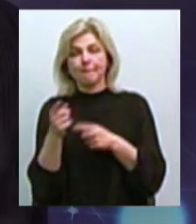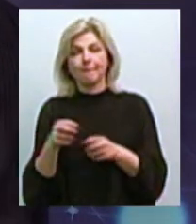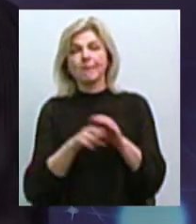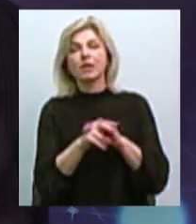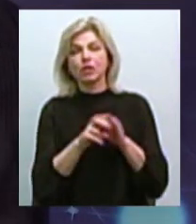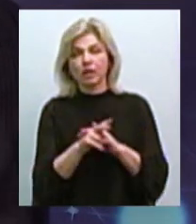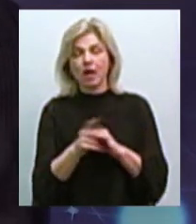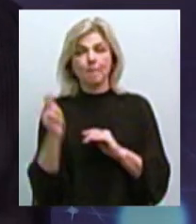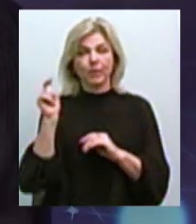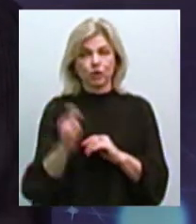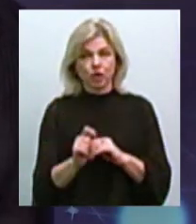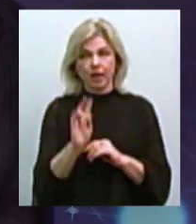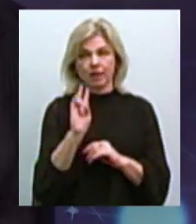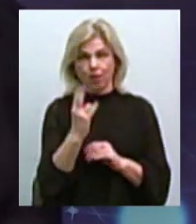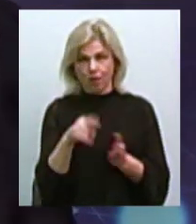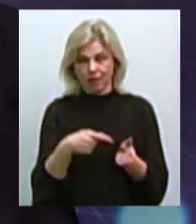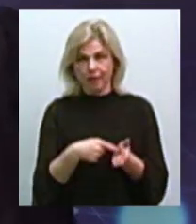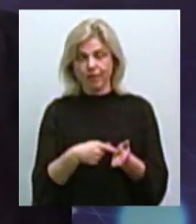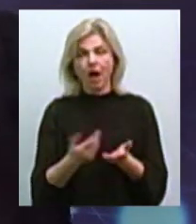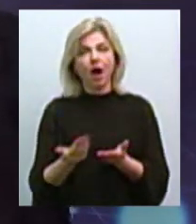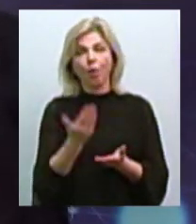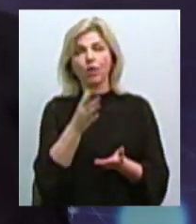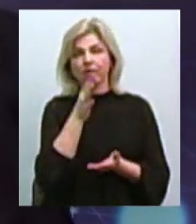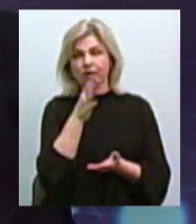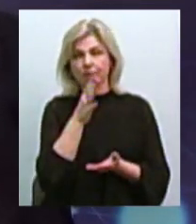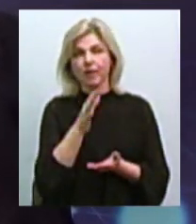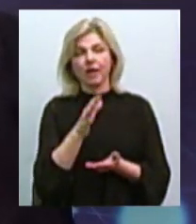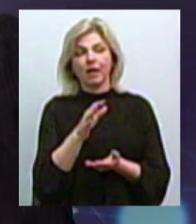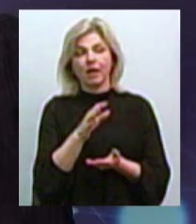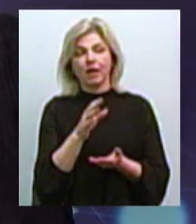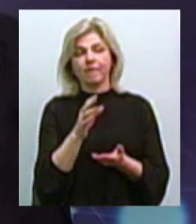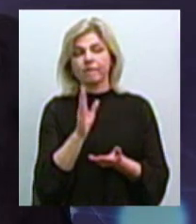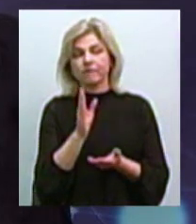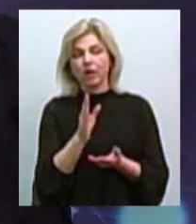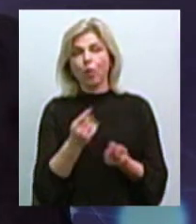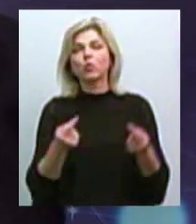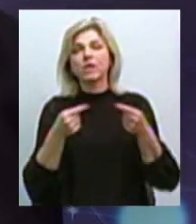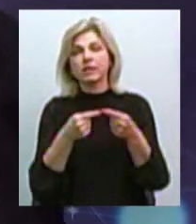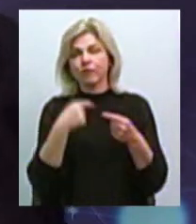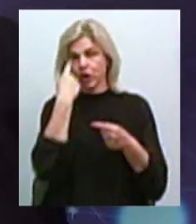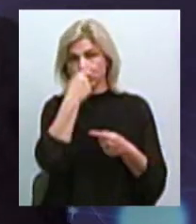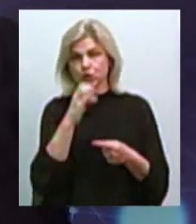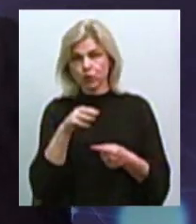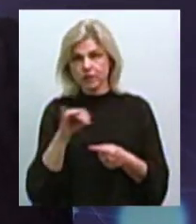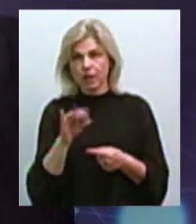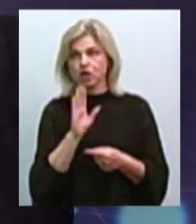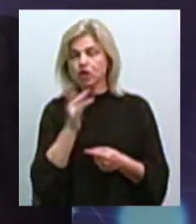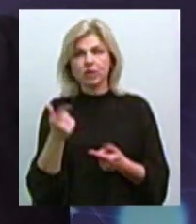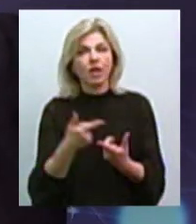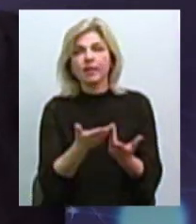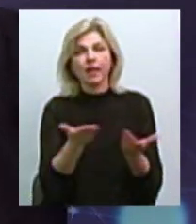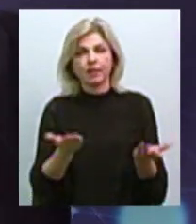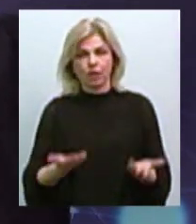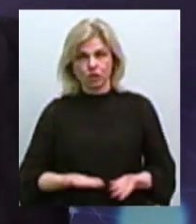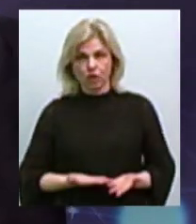територію міста Николаїва, і, якщо це время займає, допустим, регистрація чи установлення личності, ця жінчина негде остановиться. Вона